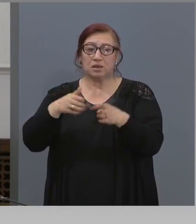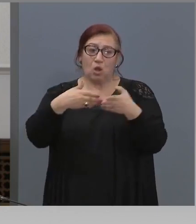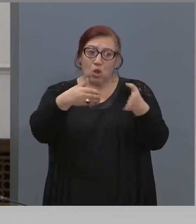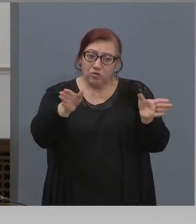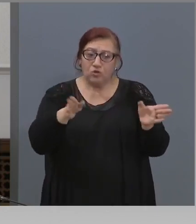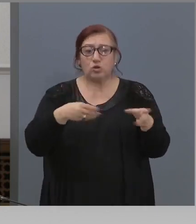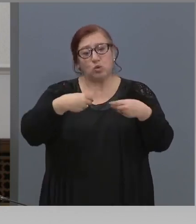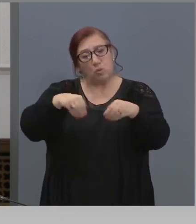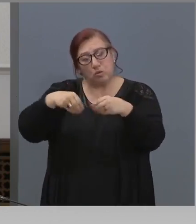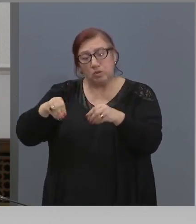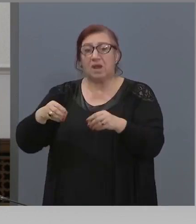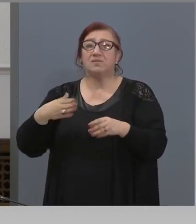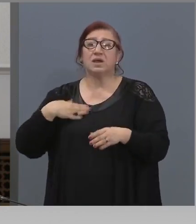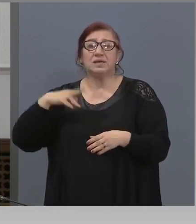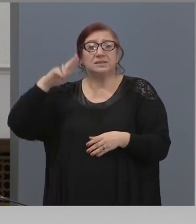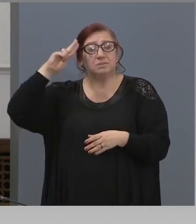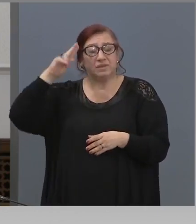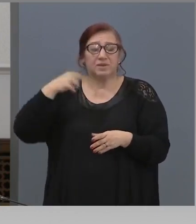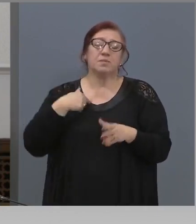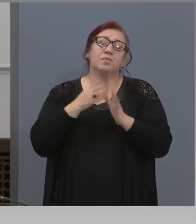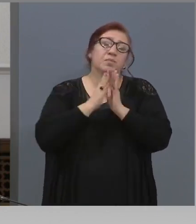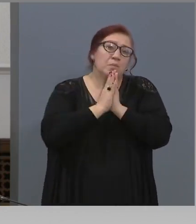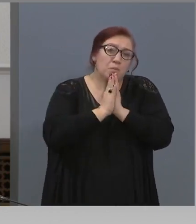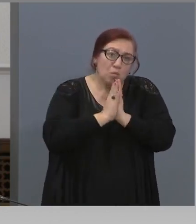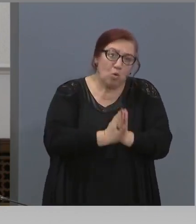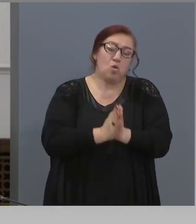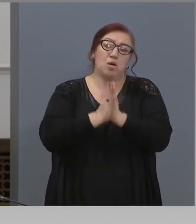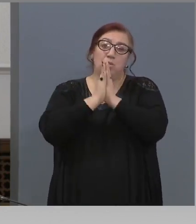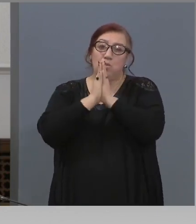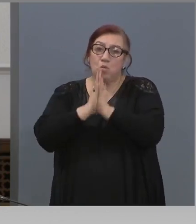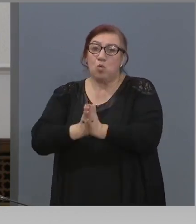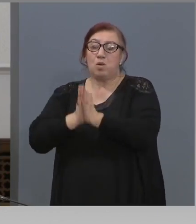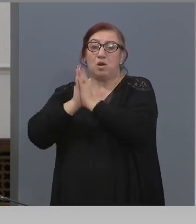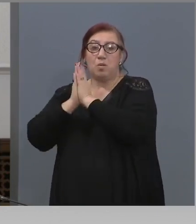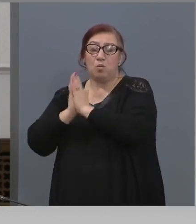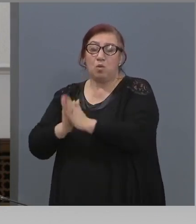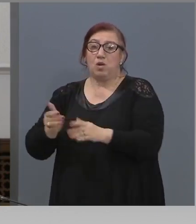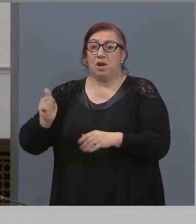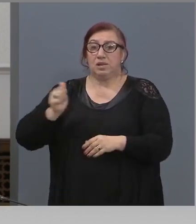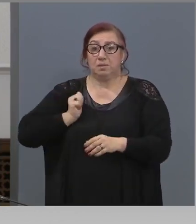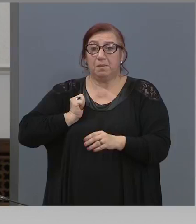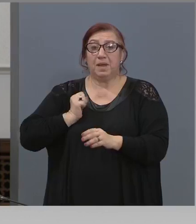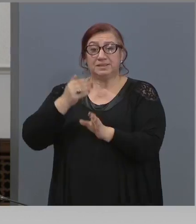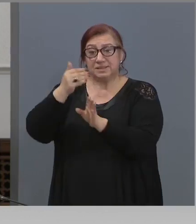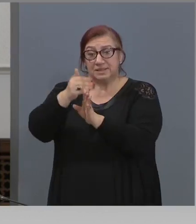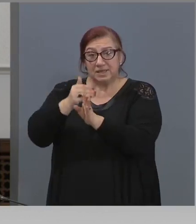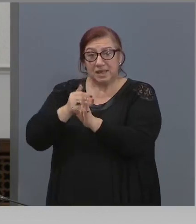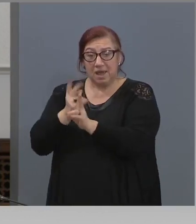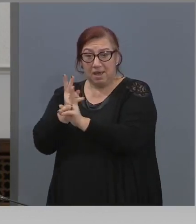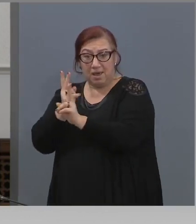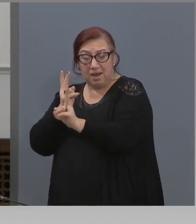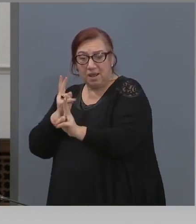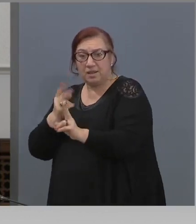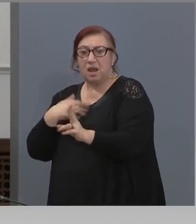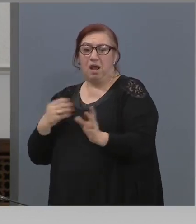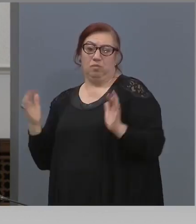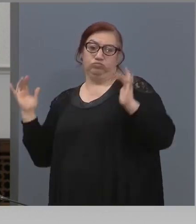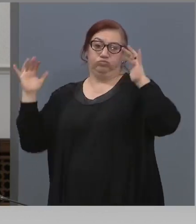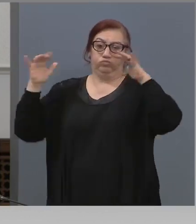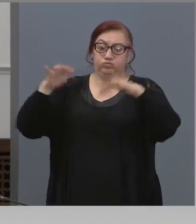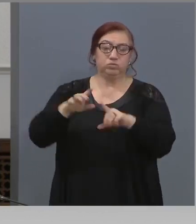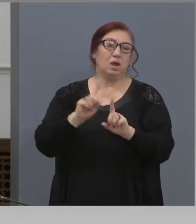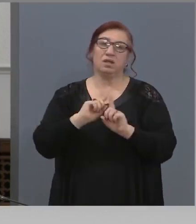Ставаме, разчитайки, умоляваме да се спазва ред и за нещо отидат се накачурват всичките, съедно ще свършат ябълки.